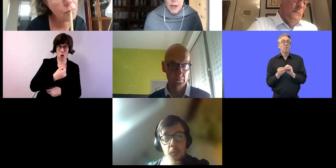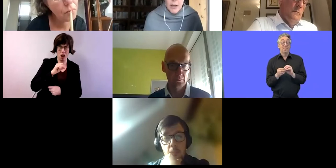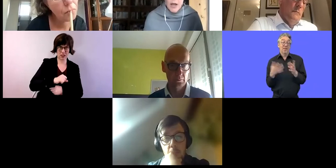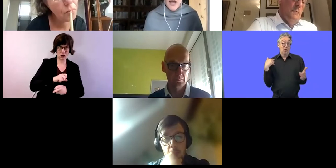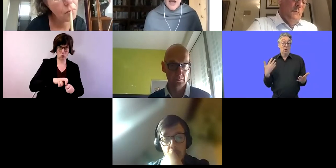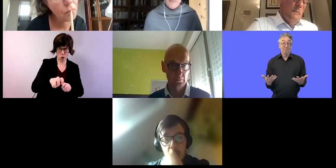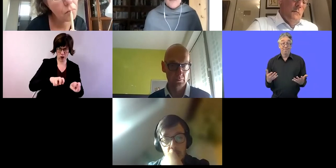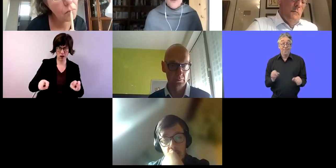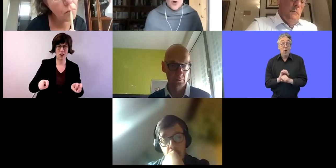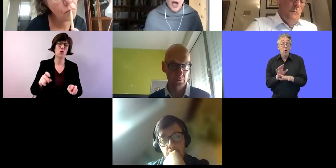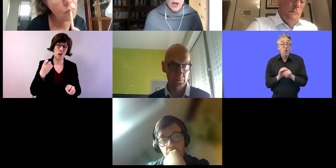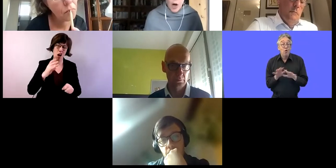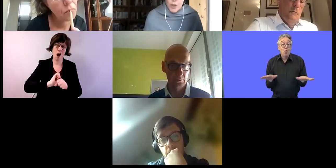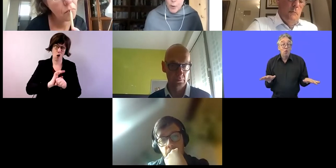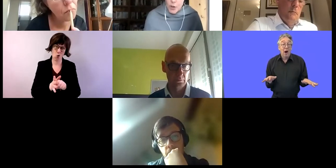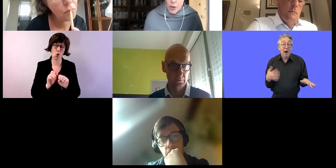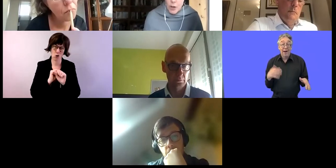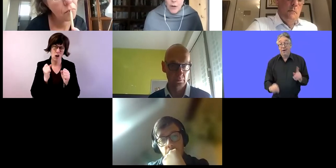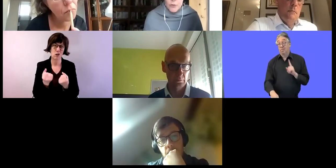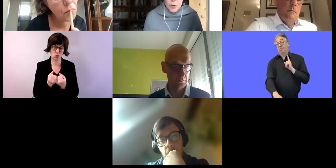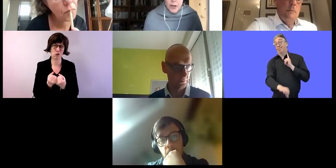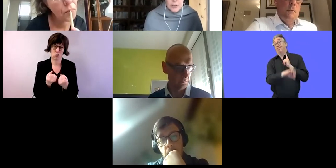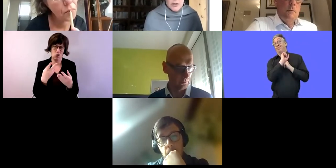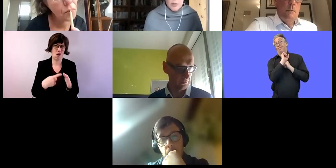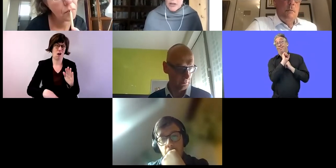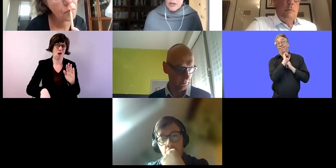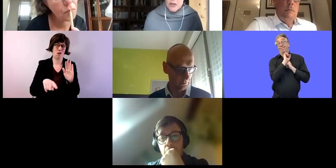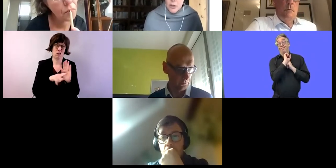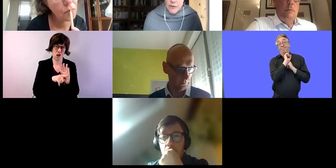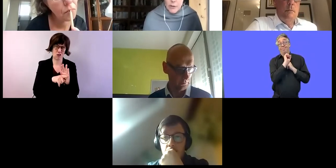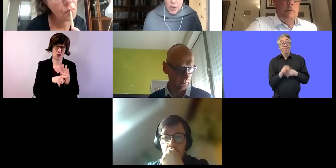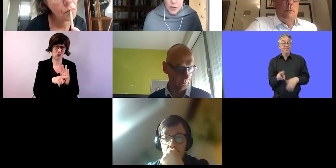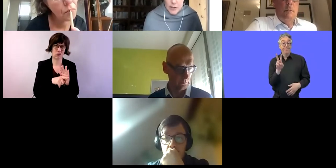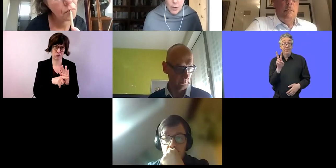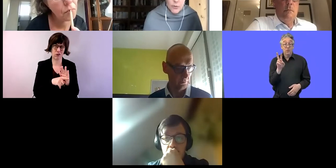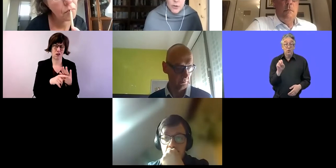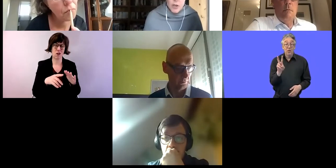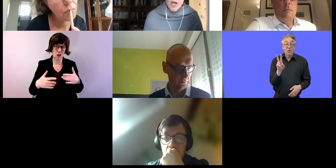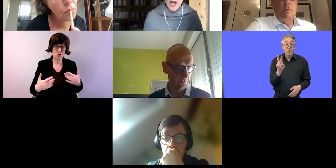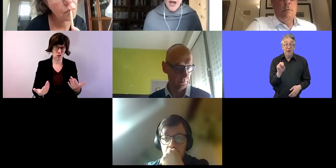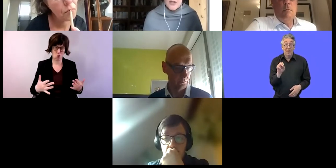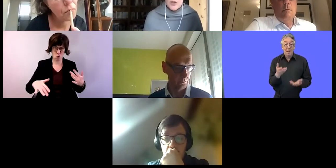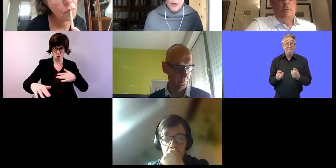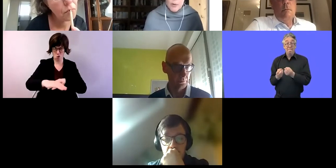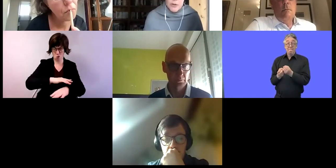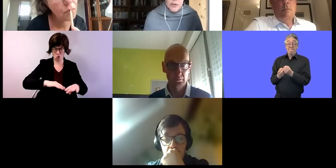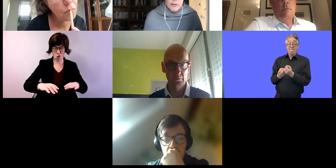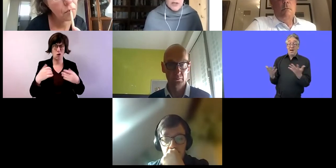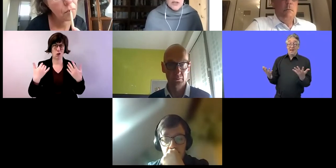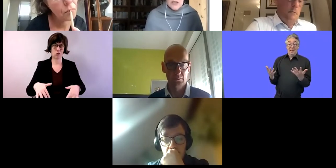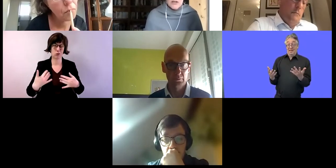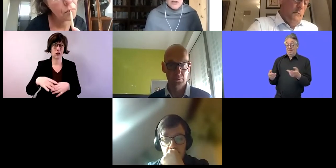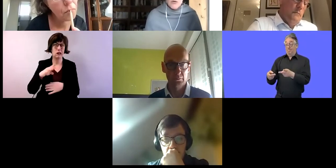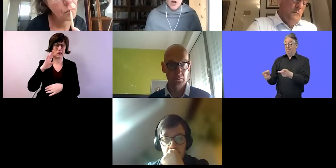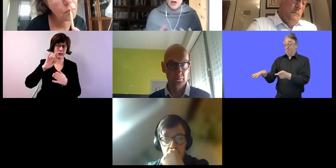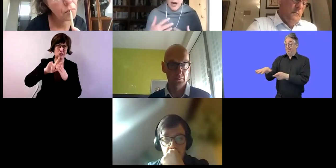ansonsten Covid-19 natürlich. Die Pandemie hat sich auch negativ ausgewirkt auf solche Dienste.